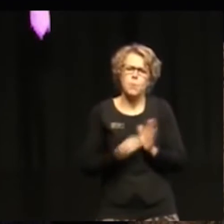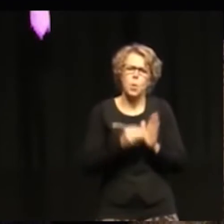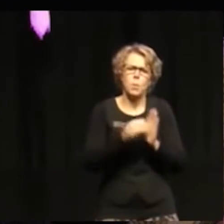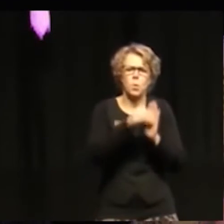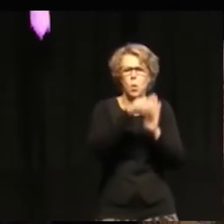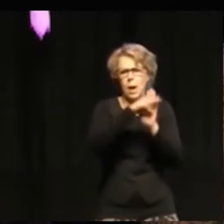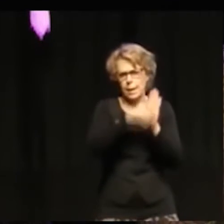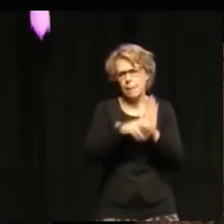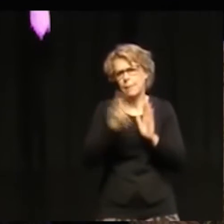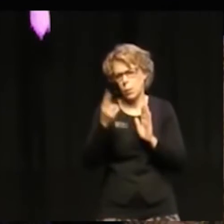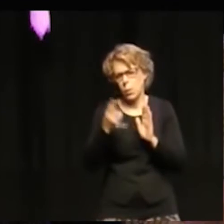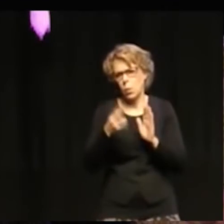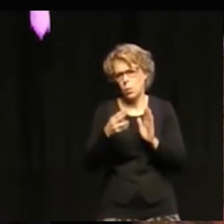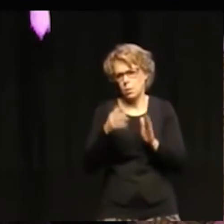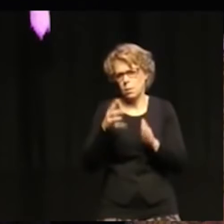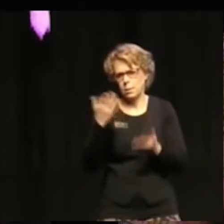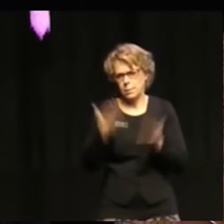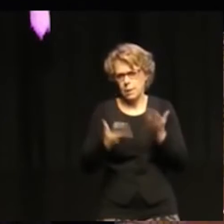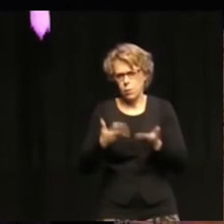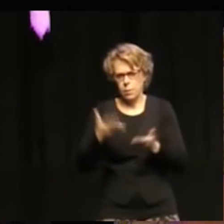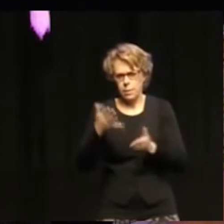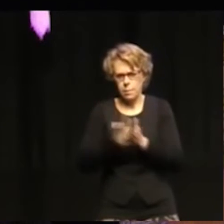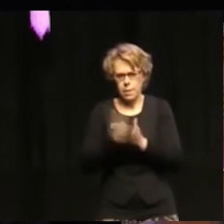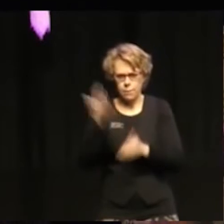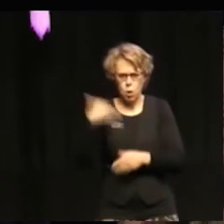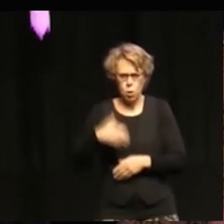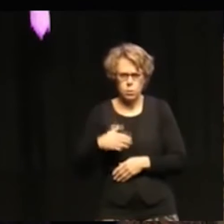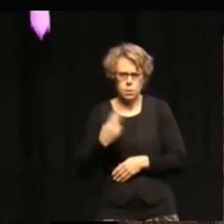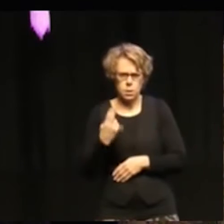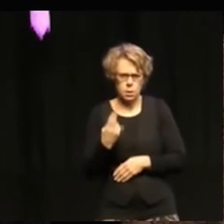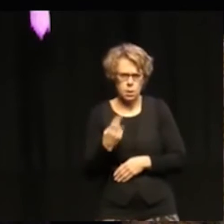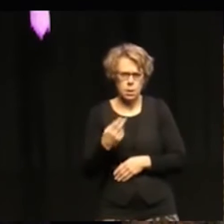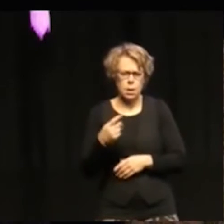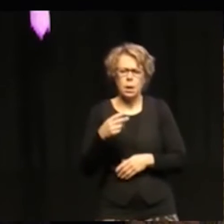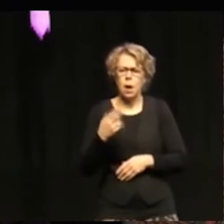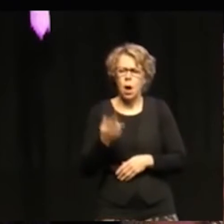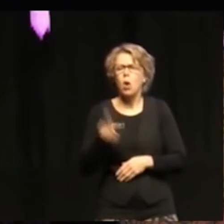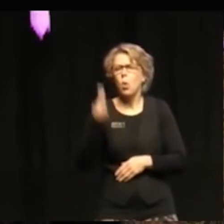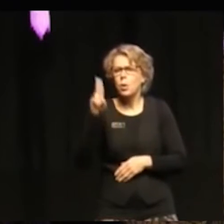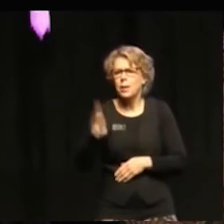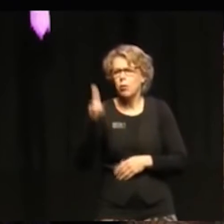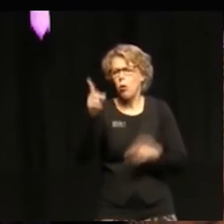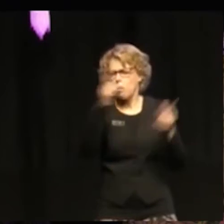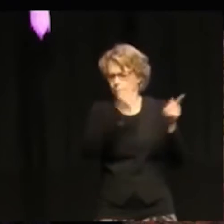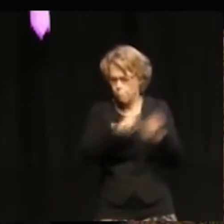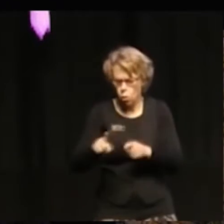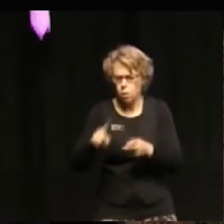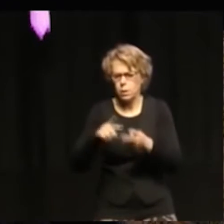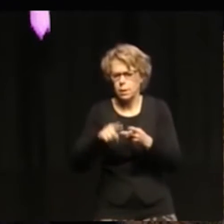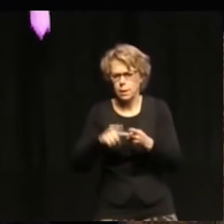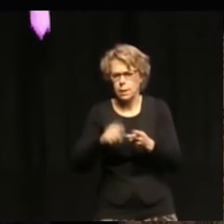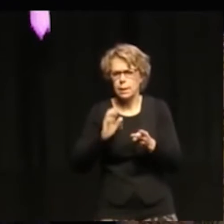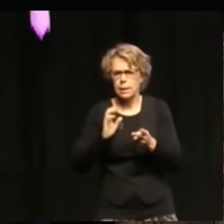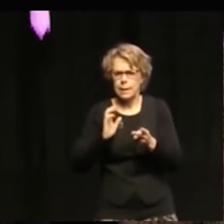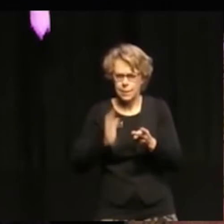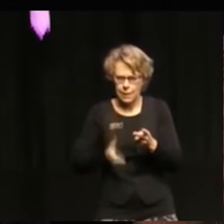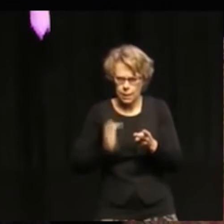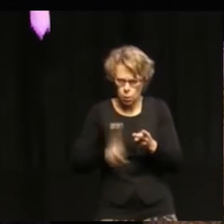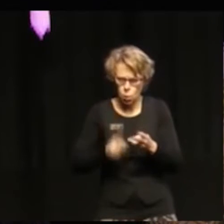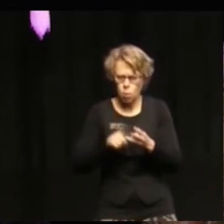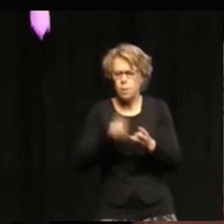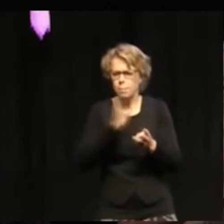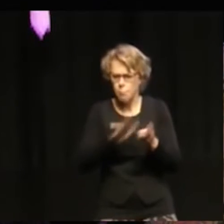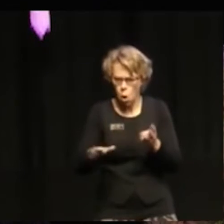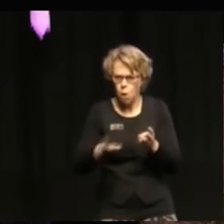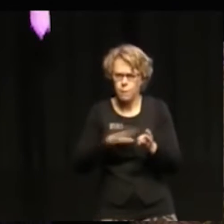urfolk, det är kvinder, det är börn. Så det är ett väldigt bredt folkligt fundament, som ju också avspejlar menneskerettighedernas